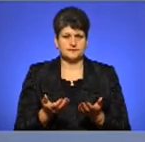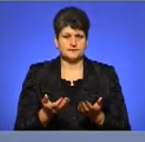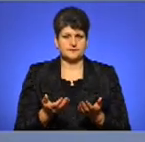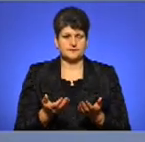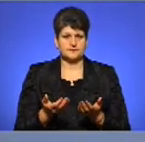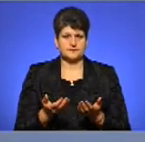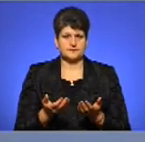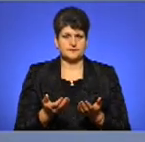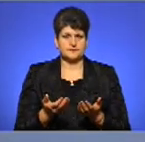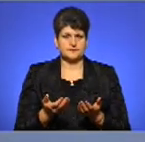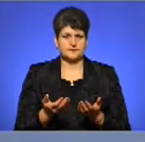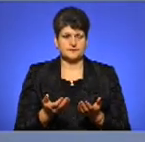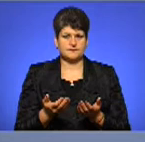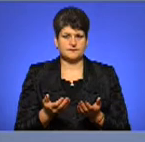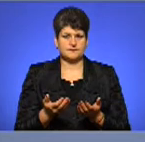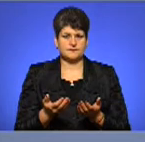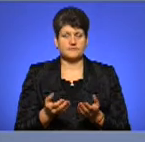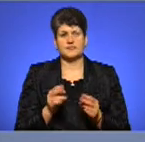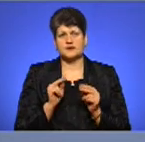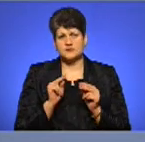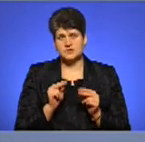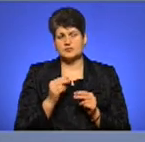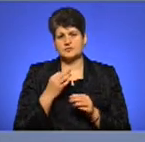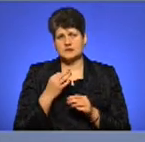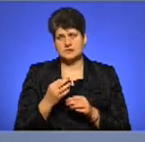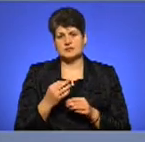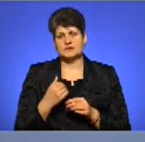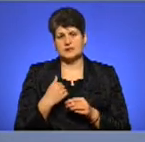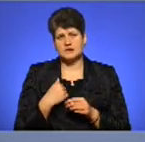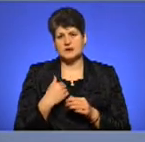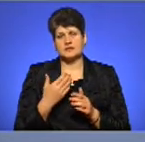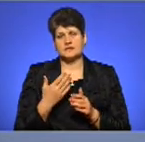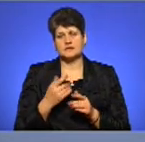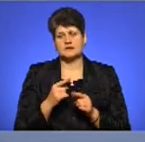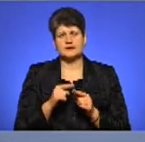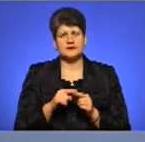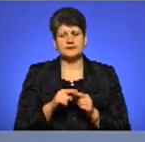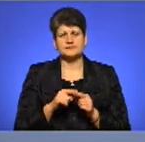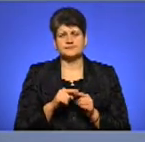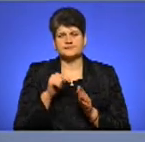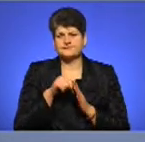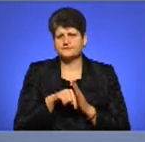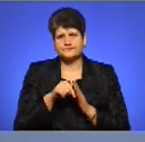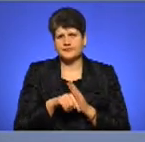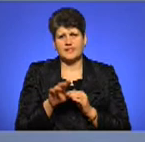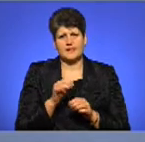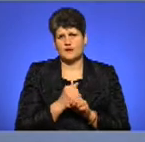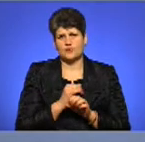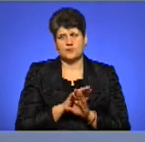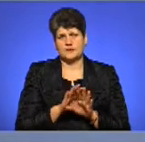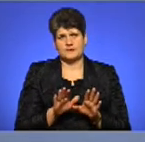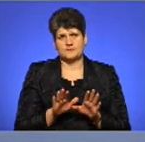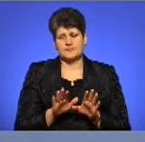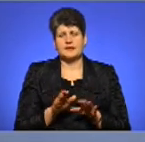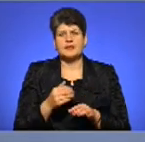Ну, чесно сказати, я б так радикально цього не робив, тому що все-таки